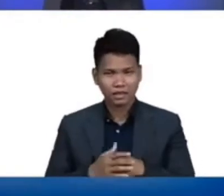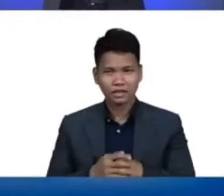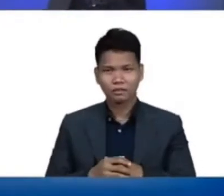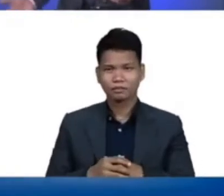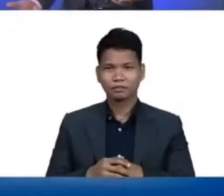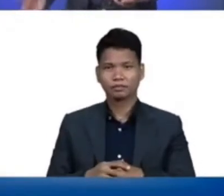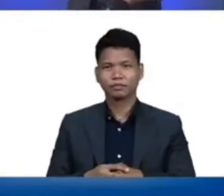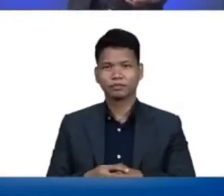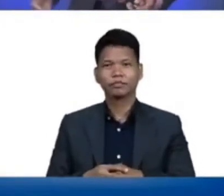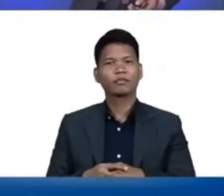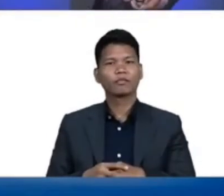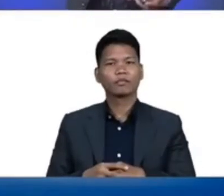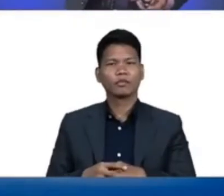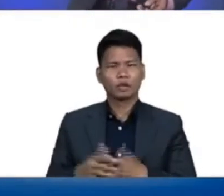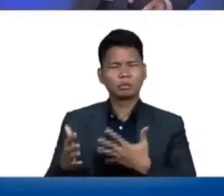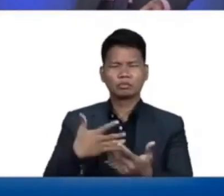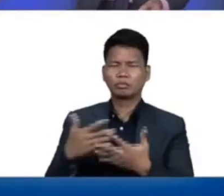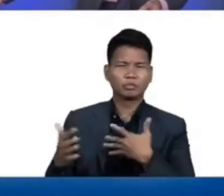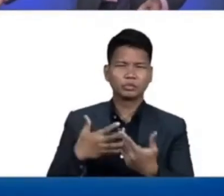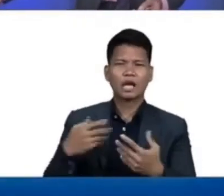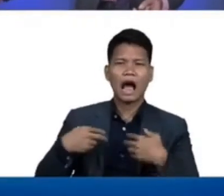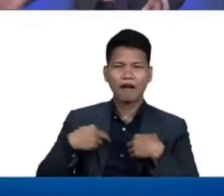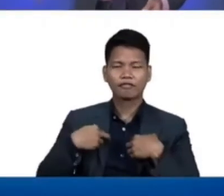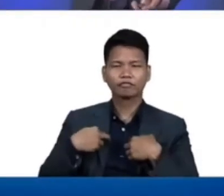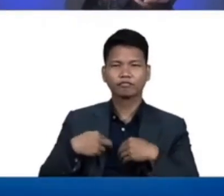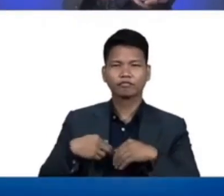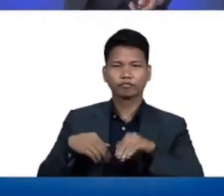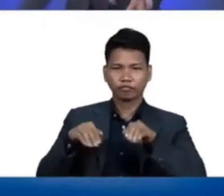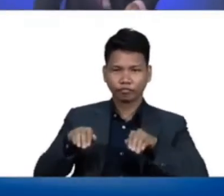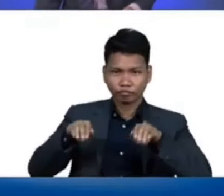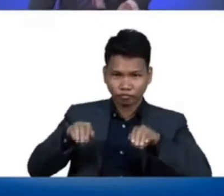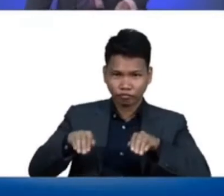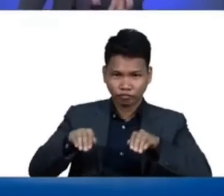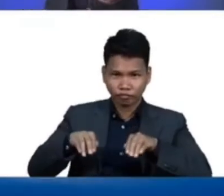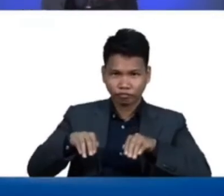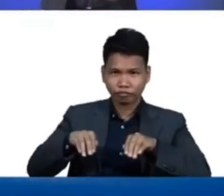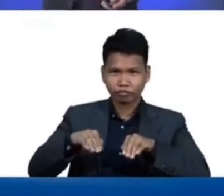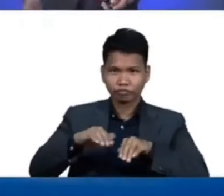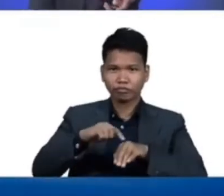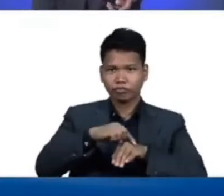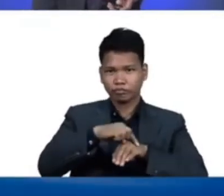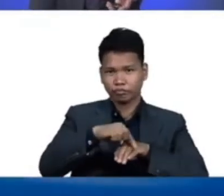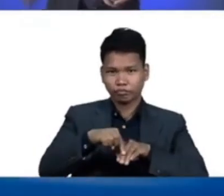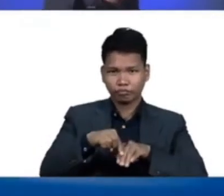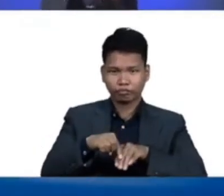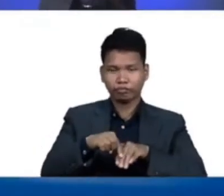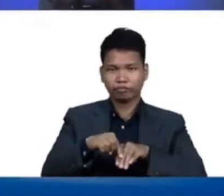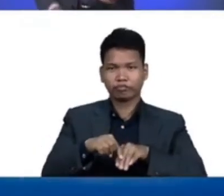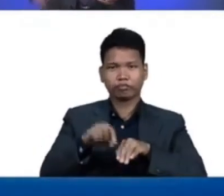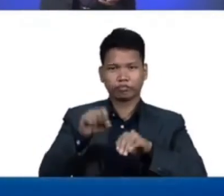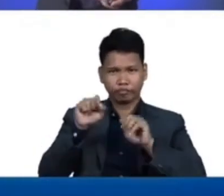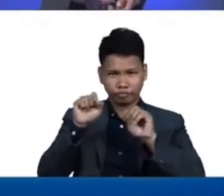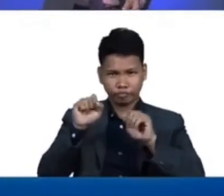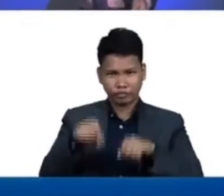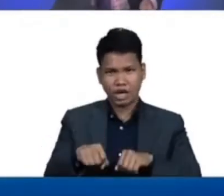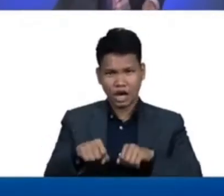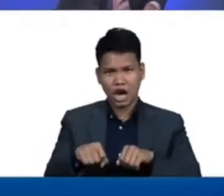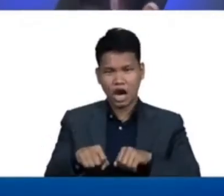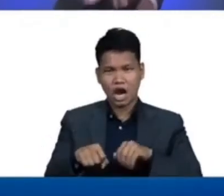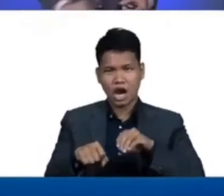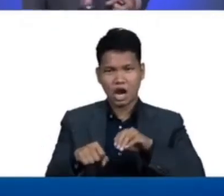the animals whatever divides the hoof having clove and hobs and chewing the cod that you may eat 3